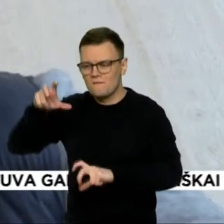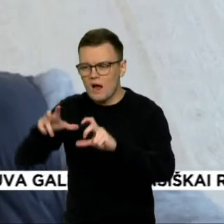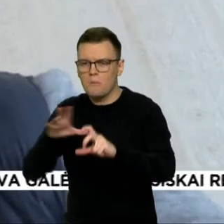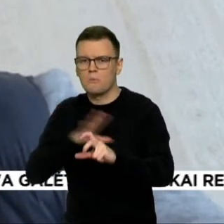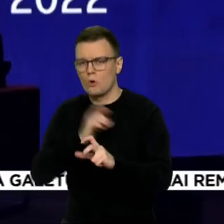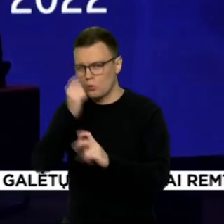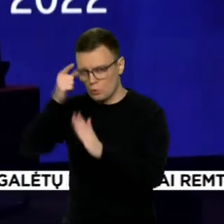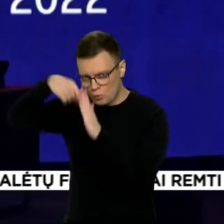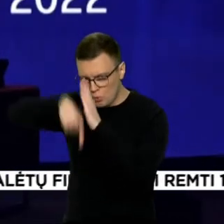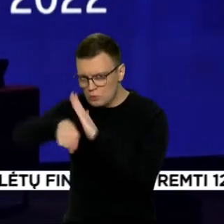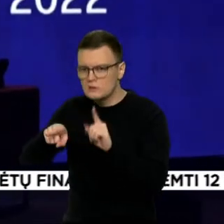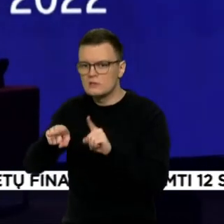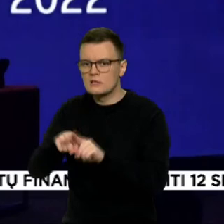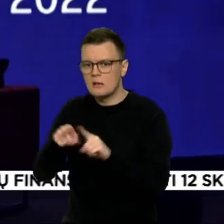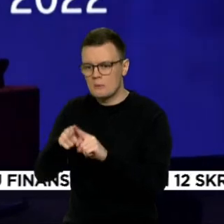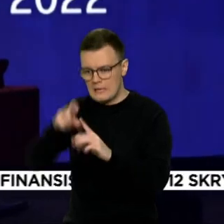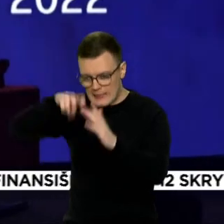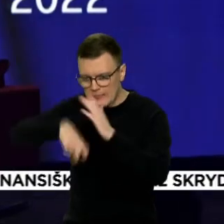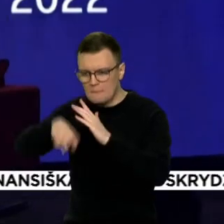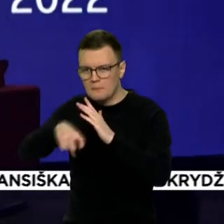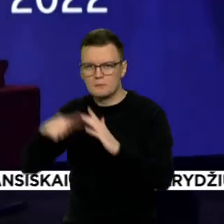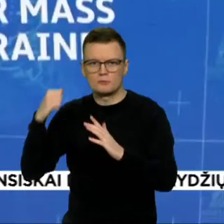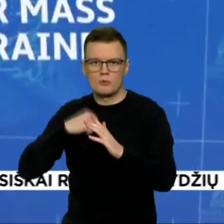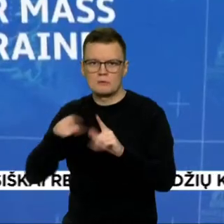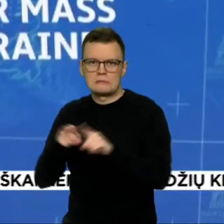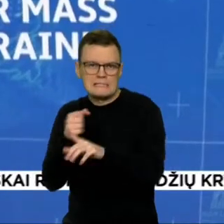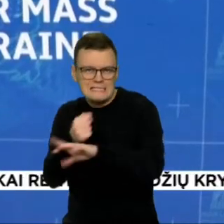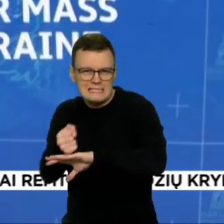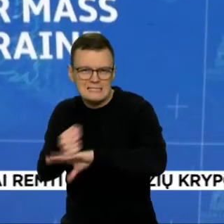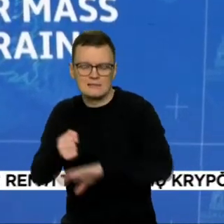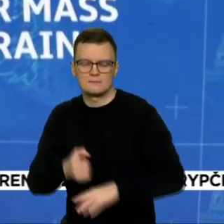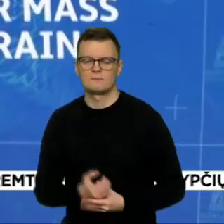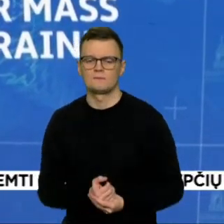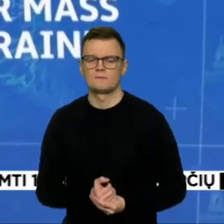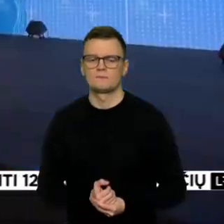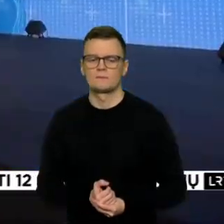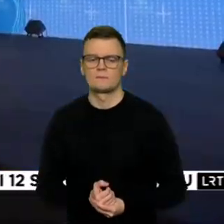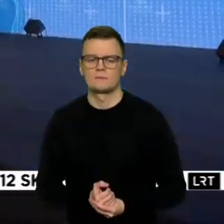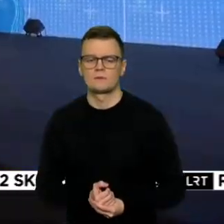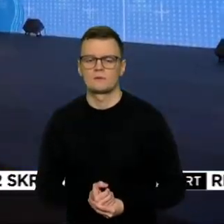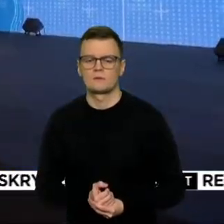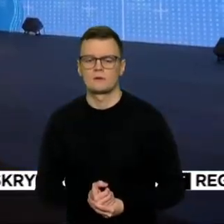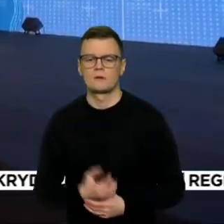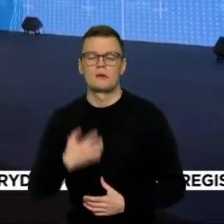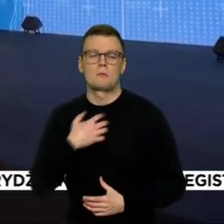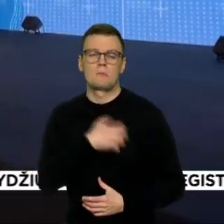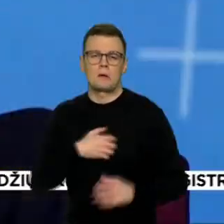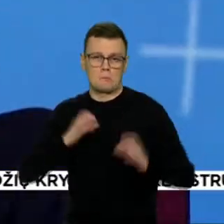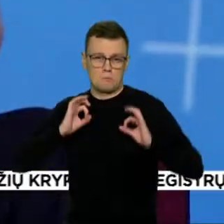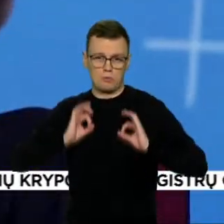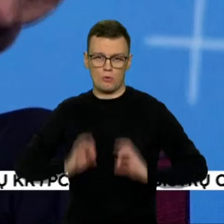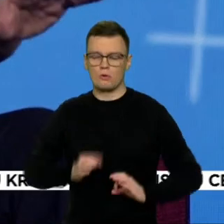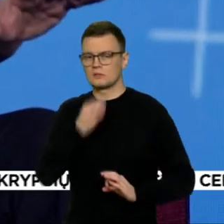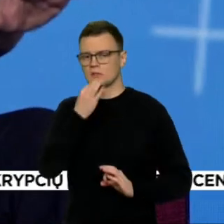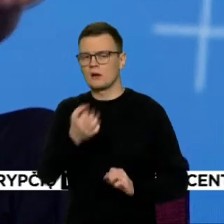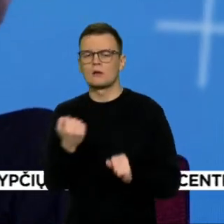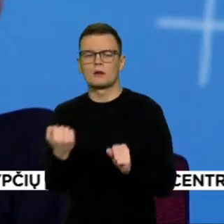Rusius. Generalinis Ukrainos prokuroras dar kartą ragina steikti specialų tarptautinį tribunolą.